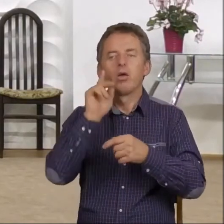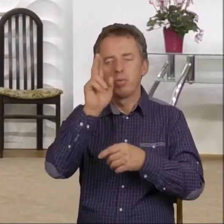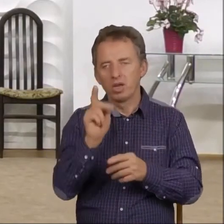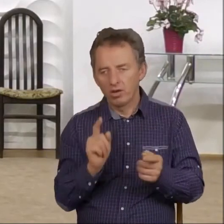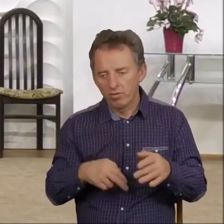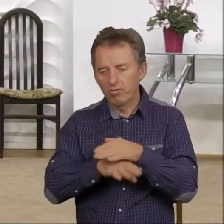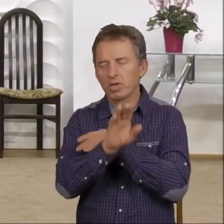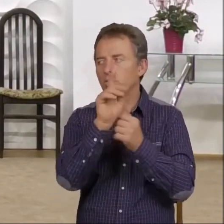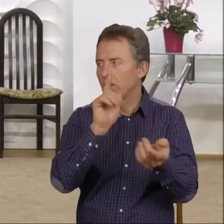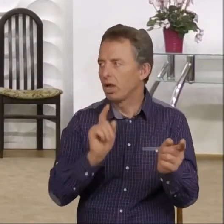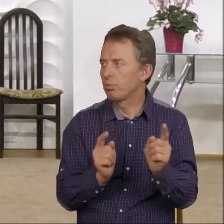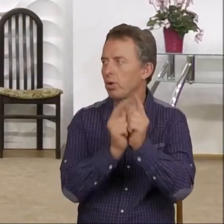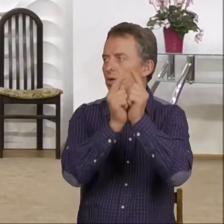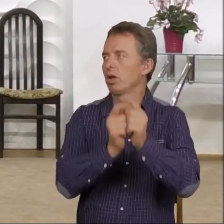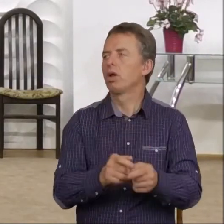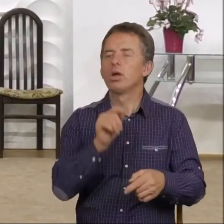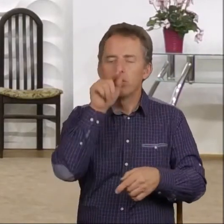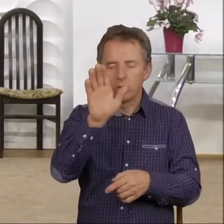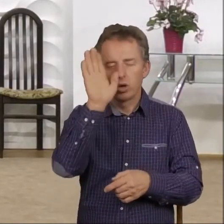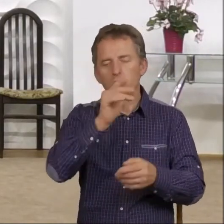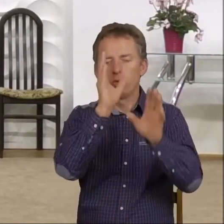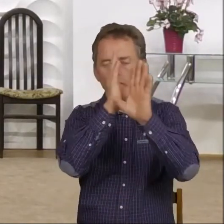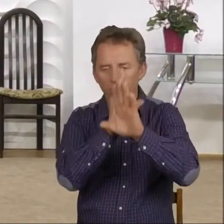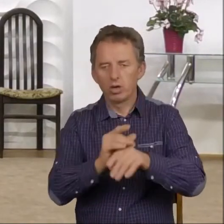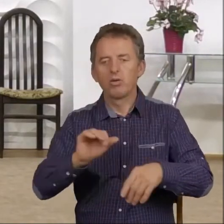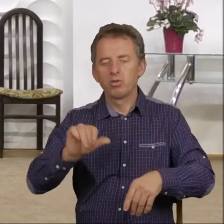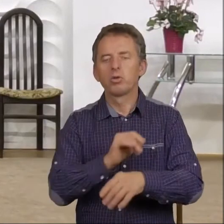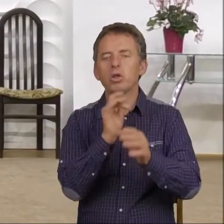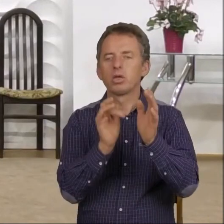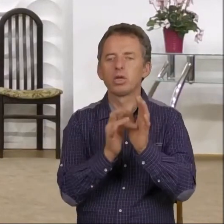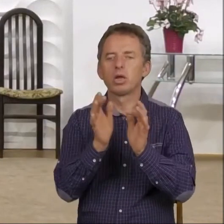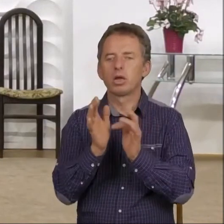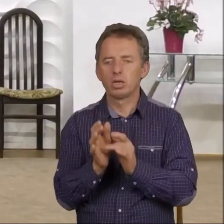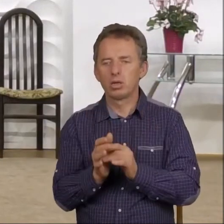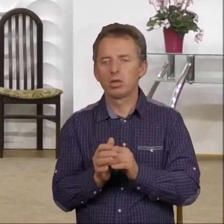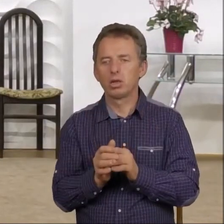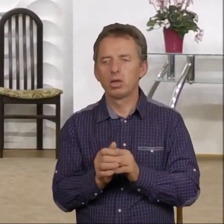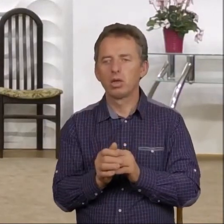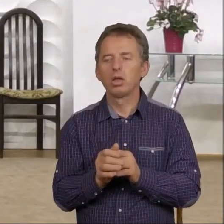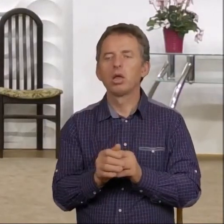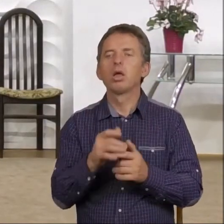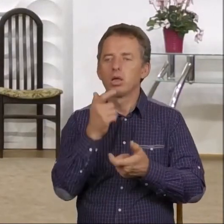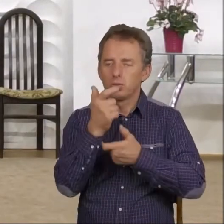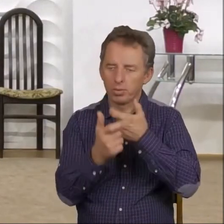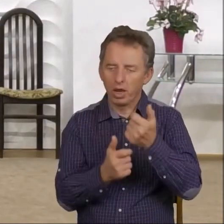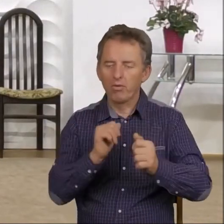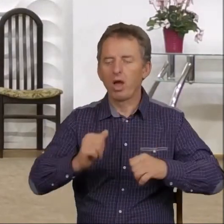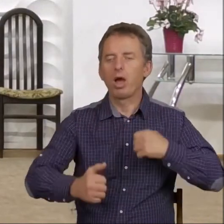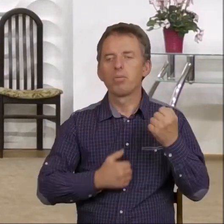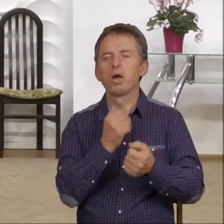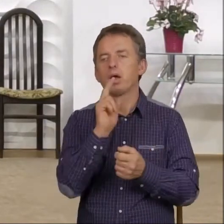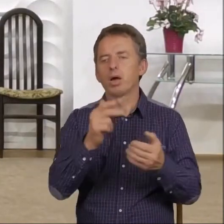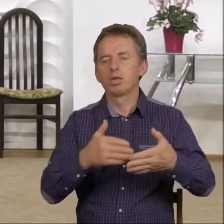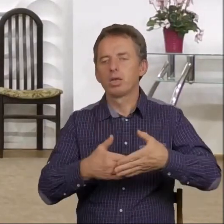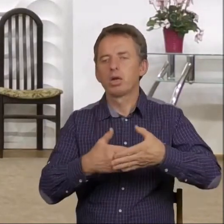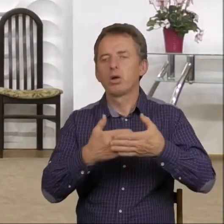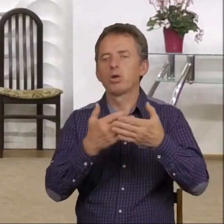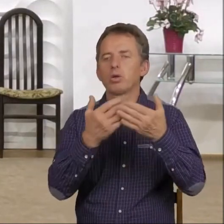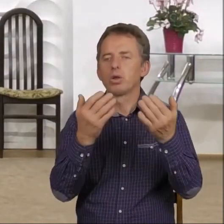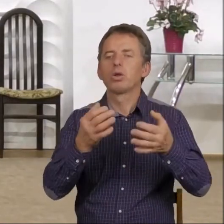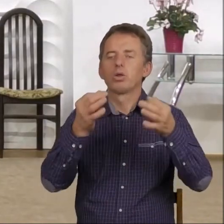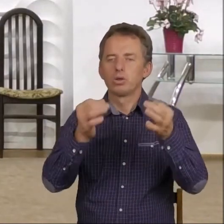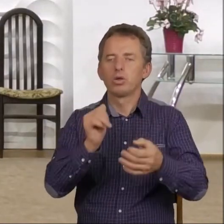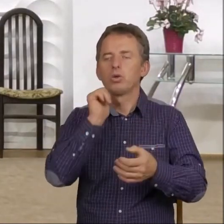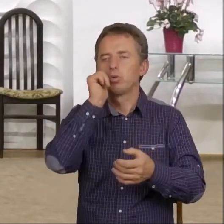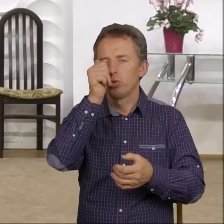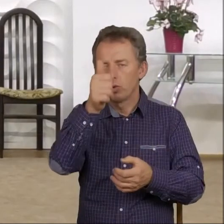spotkanie. Bądź za to uwielbiony w imieniu Pana Jezusa Chrystusa. I spraw, żebyśmy każdego dnia, i dziś,